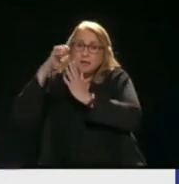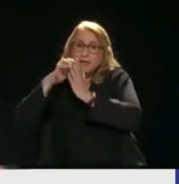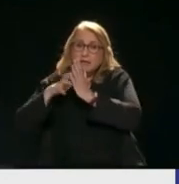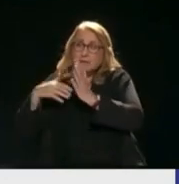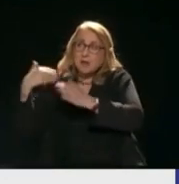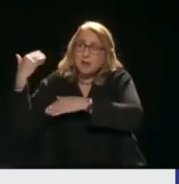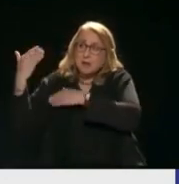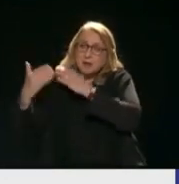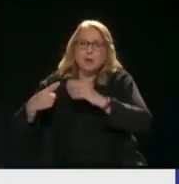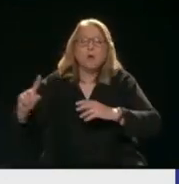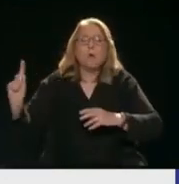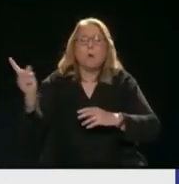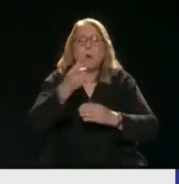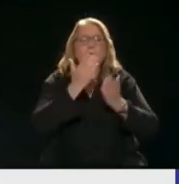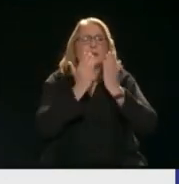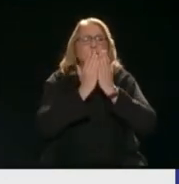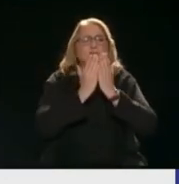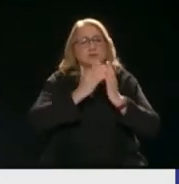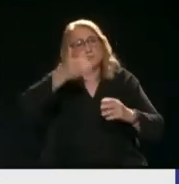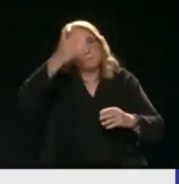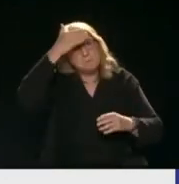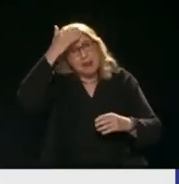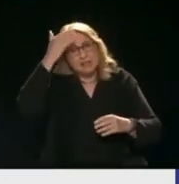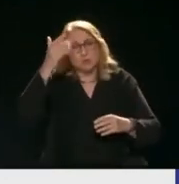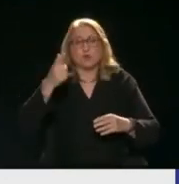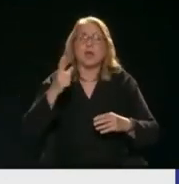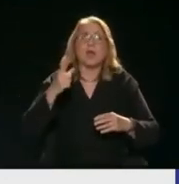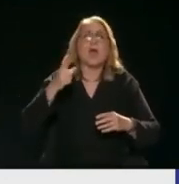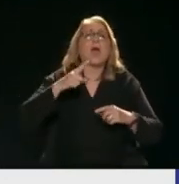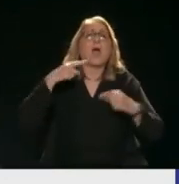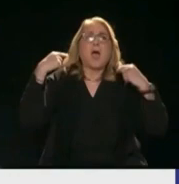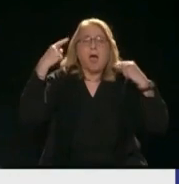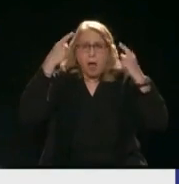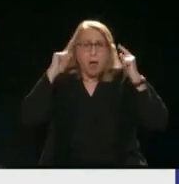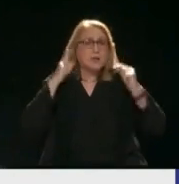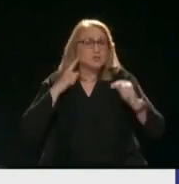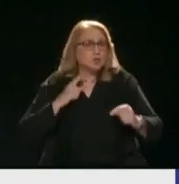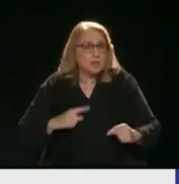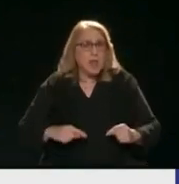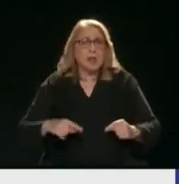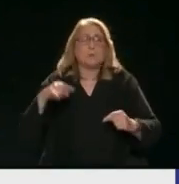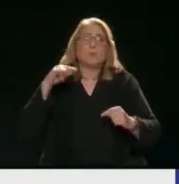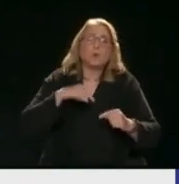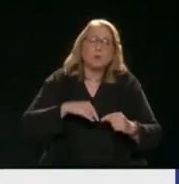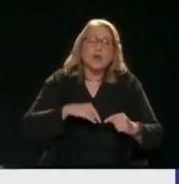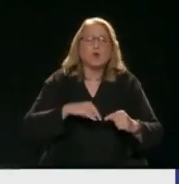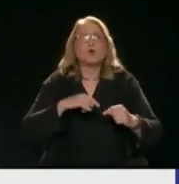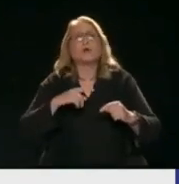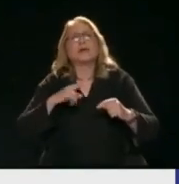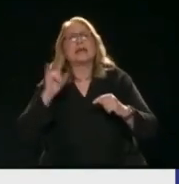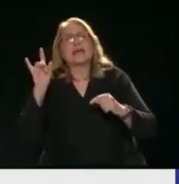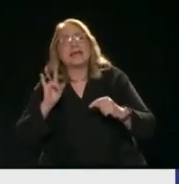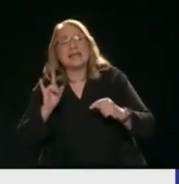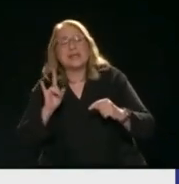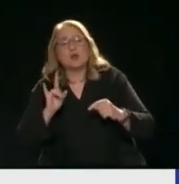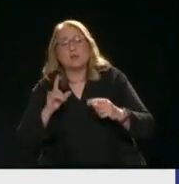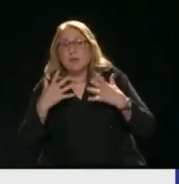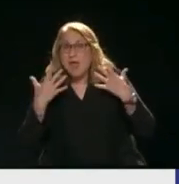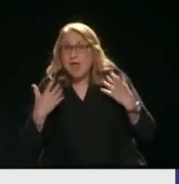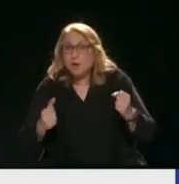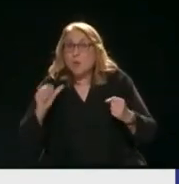Όλοι διαβάζετε πλάθουν Αριστοτέλη, Πλούταρχο, Ηρόδοτο Έχετε ένα κείμενο Έχουμε ένα πρωτότυπο